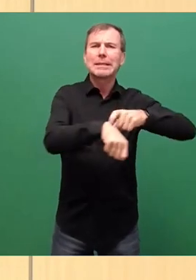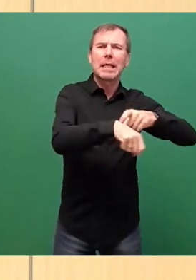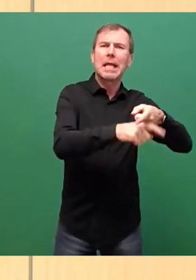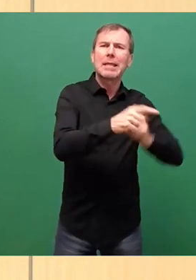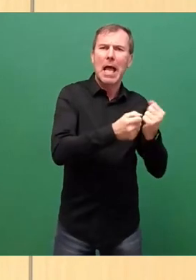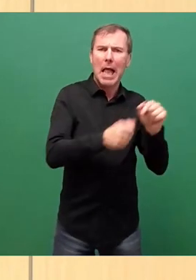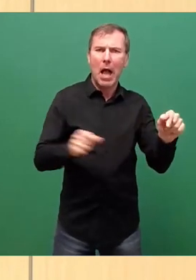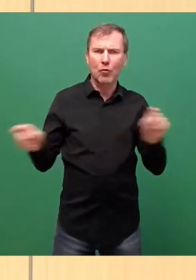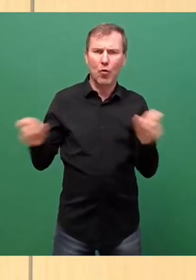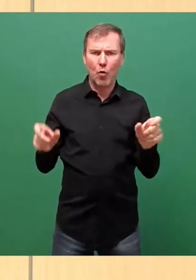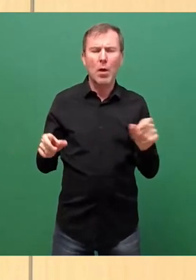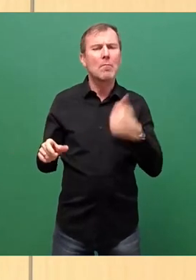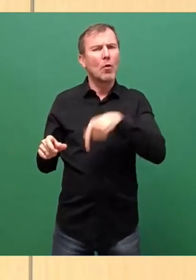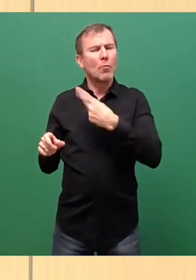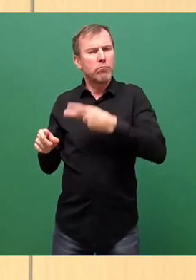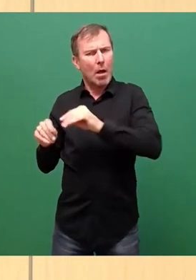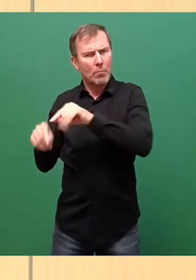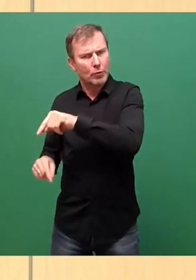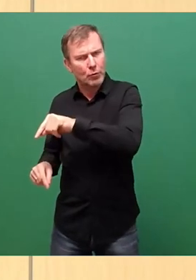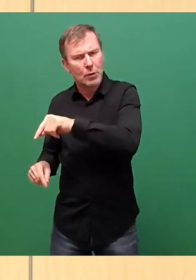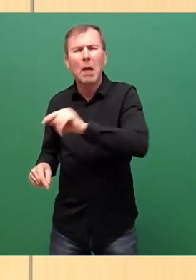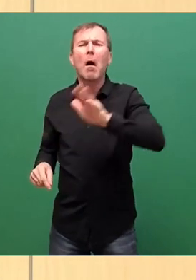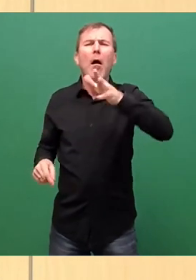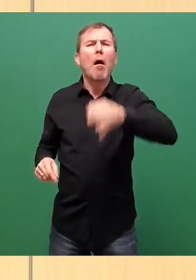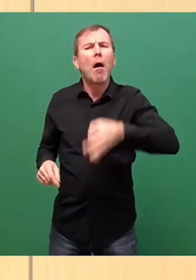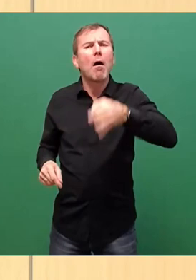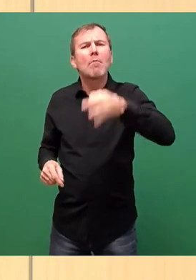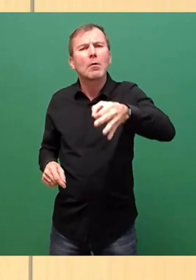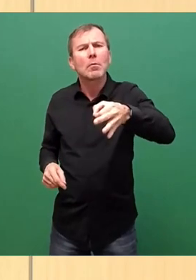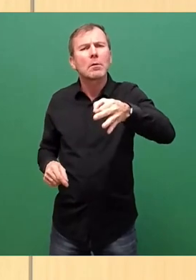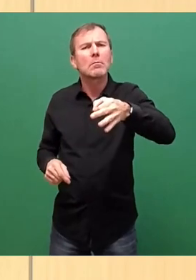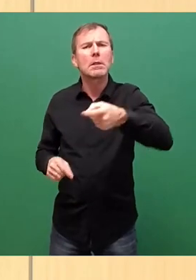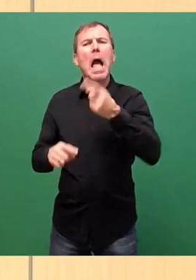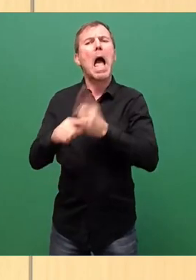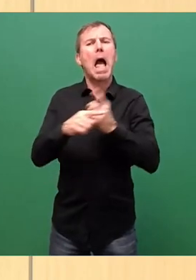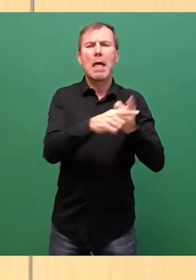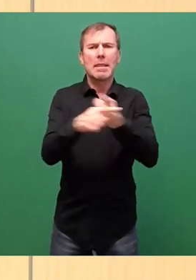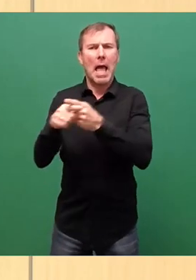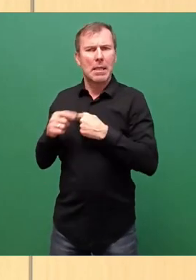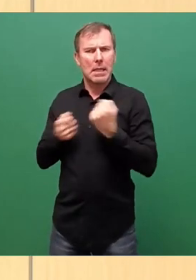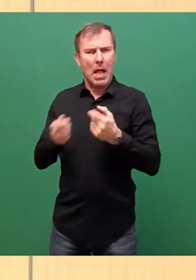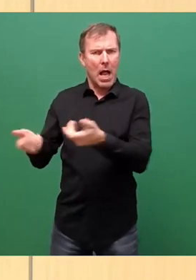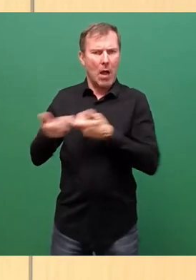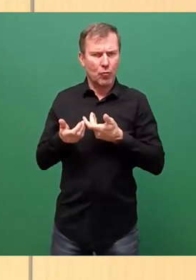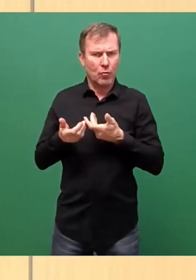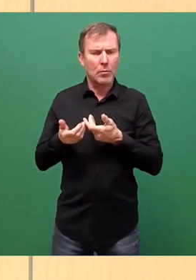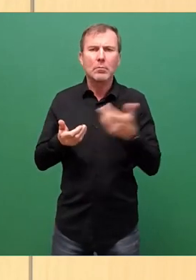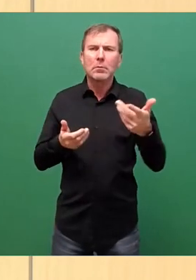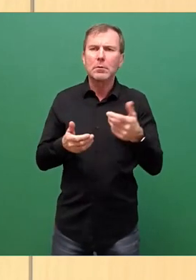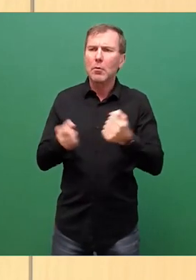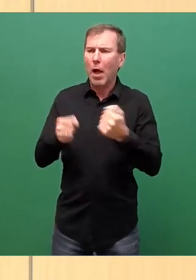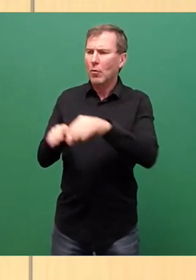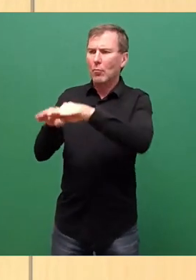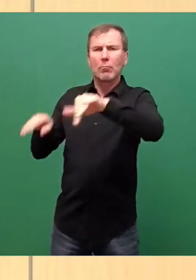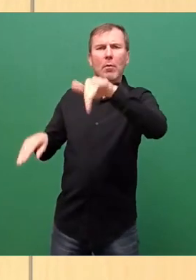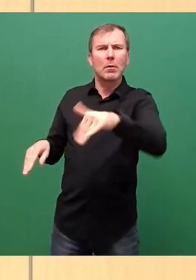hauptsächlich mit der Bahn, aber ab und zu auch mit einem Teilauto. Und deswegen stehen die auch an diesen Mobilitätspunkten rum und deswegen brauchen wir auch mehr